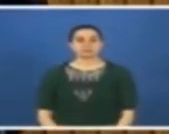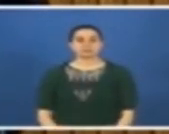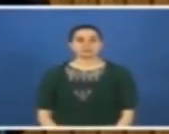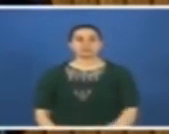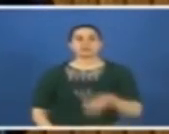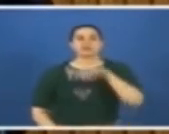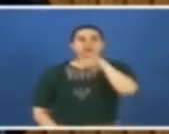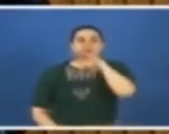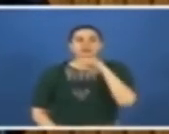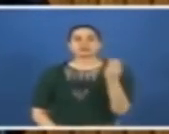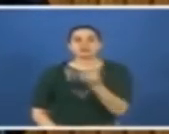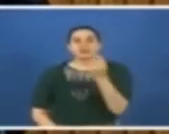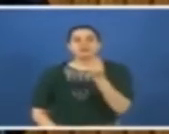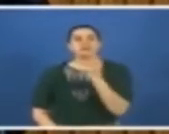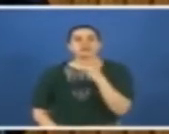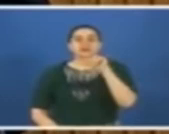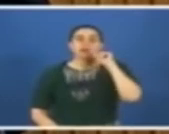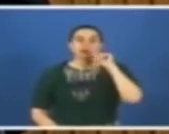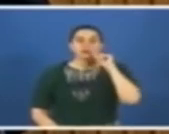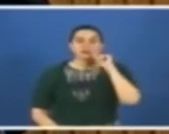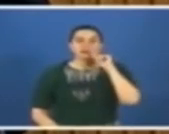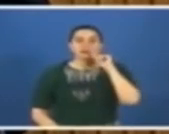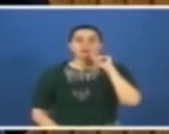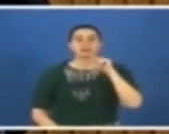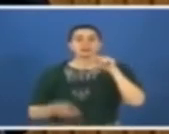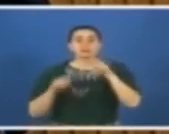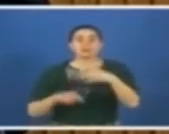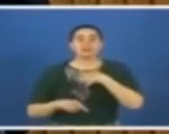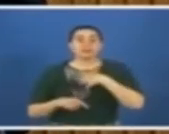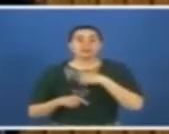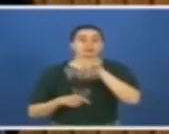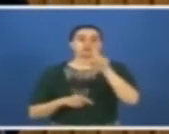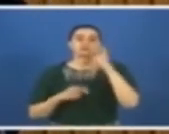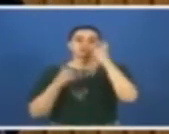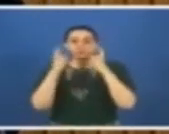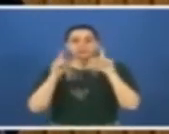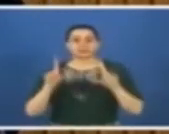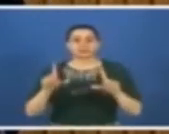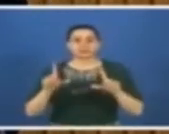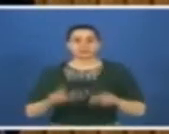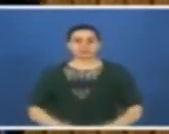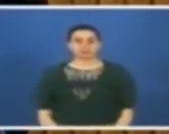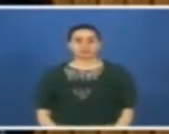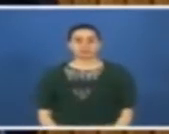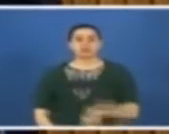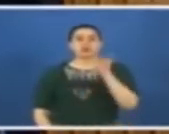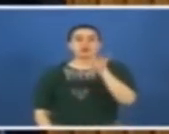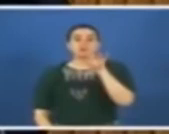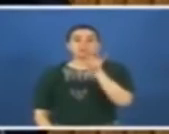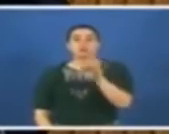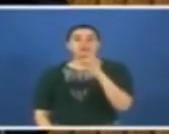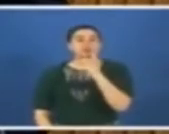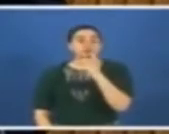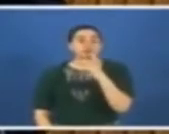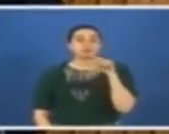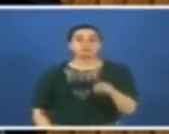yaşlı genç kadın erkek, kendisine şu soruyu sorması gerekiyor. 14 yıldır